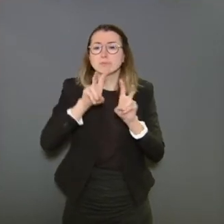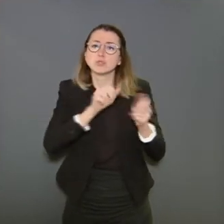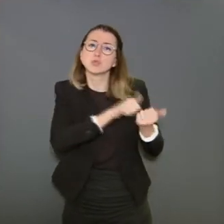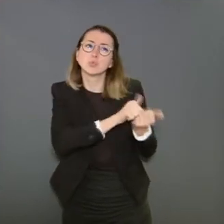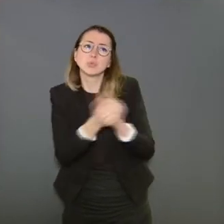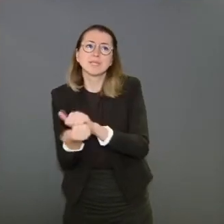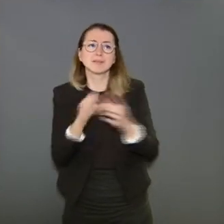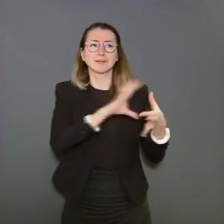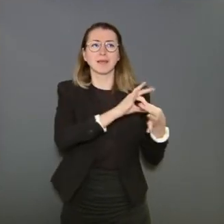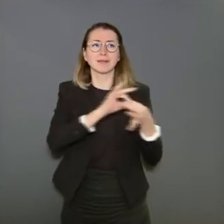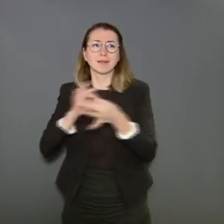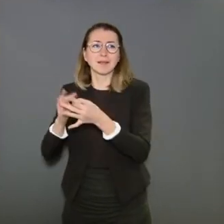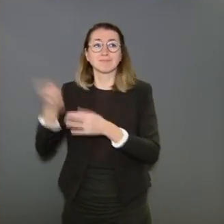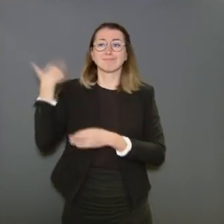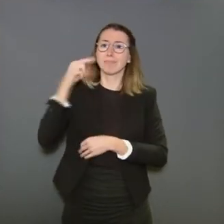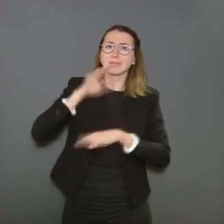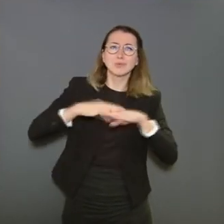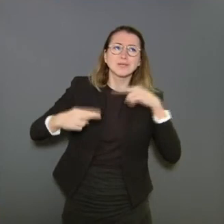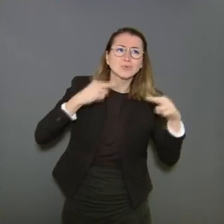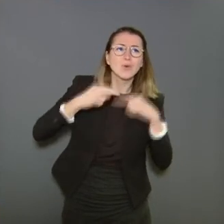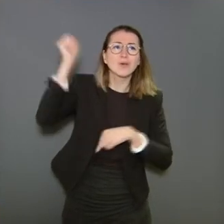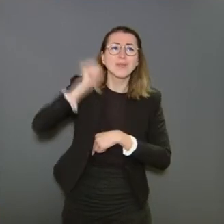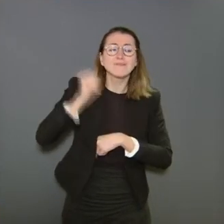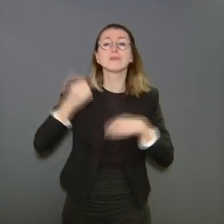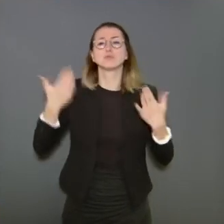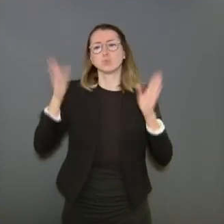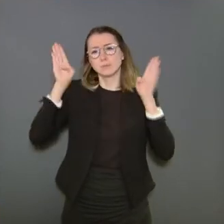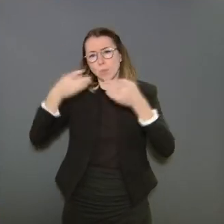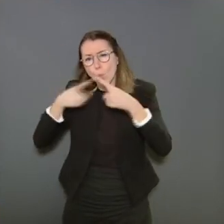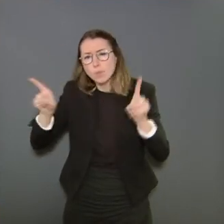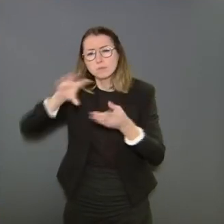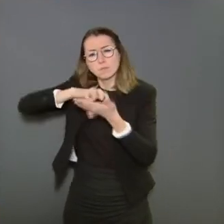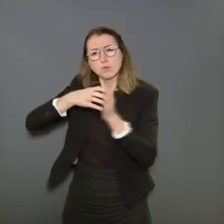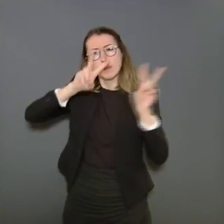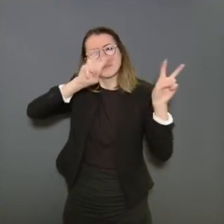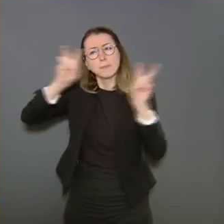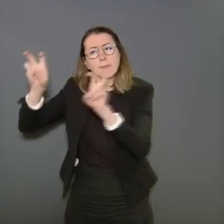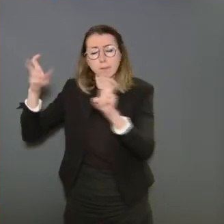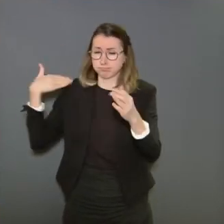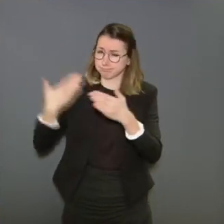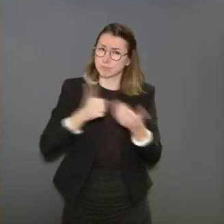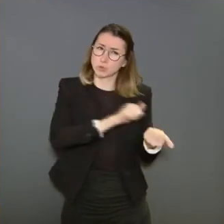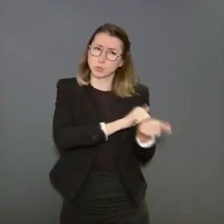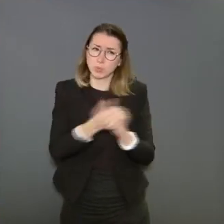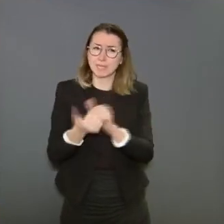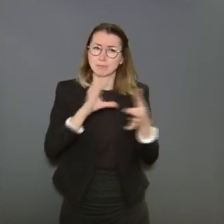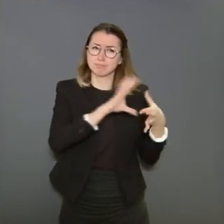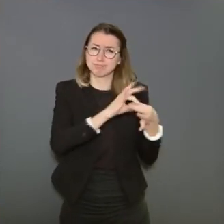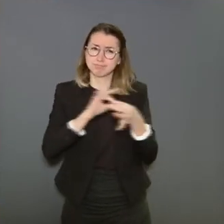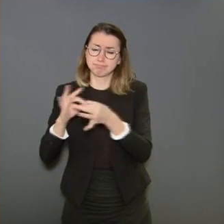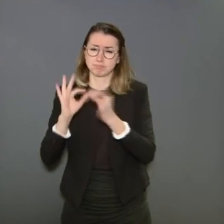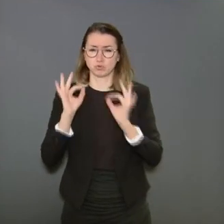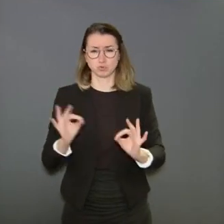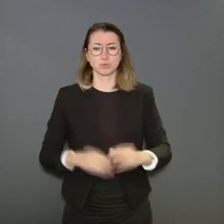qu'on va faire ici dans d'autres domaines, en fait, est dans la prolongation de cela. Et que est-ce que ?